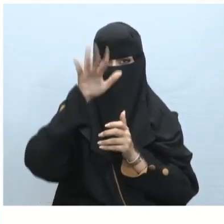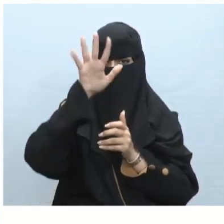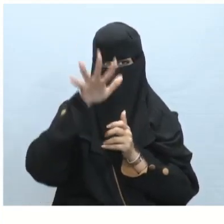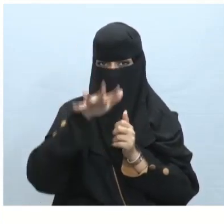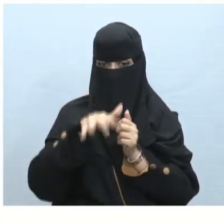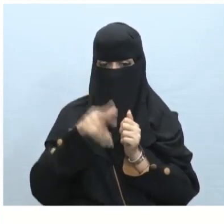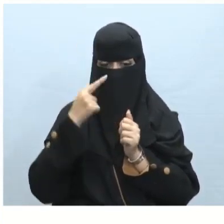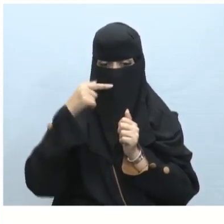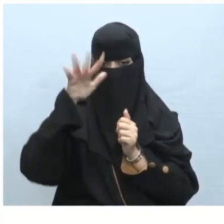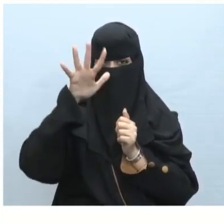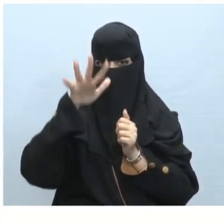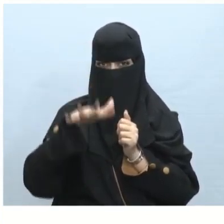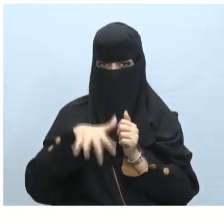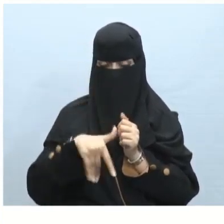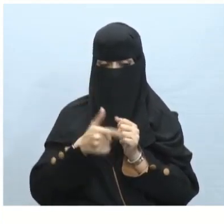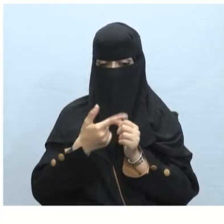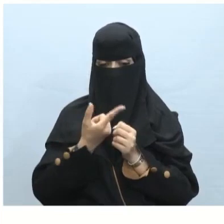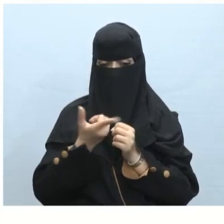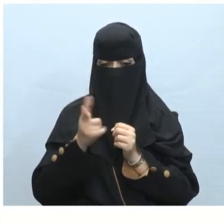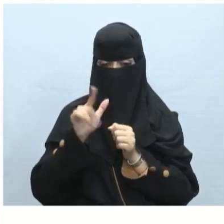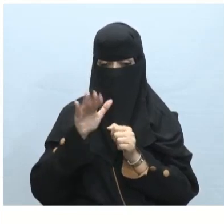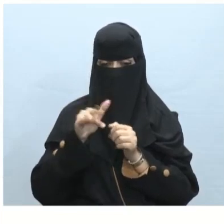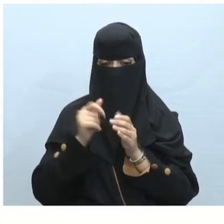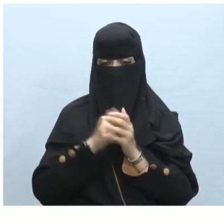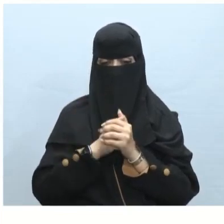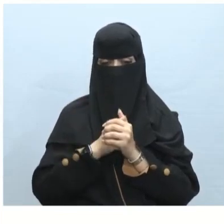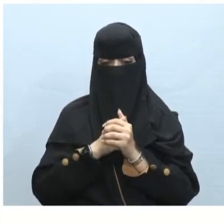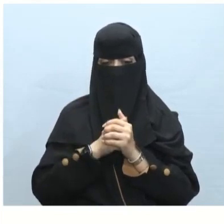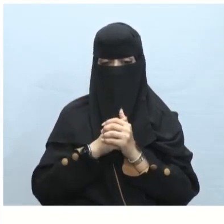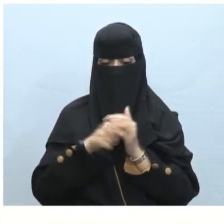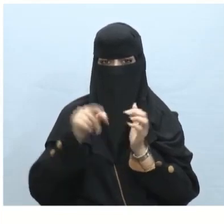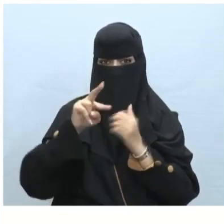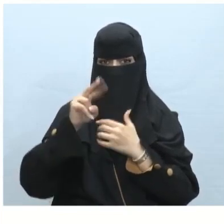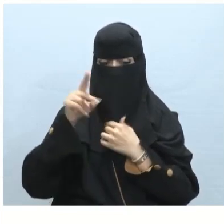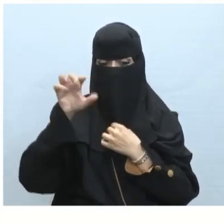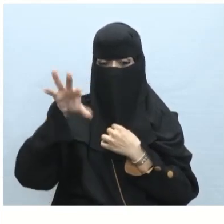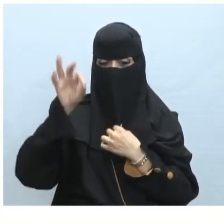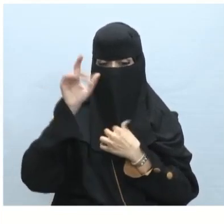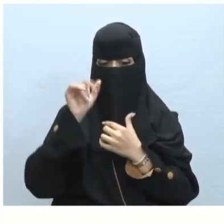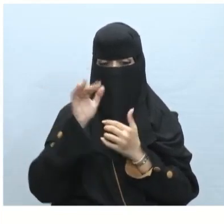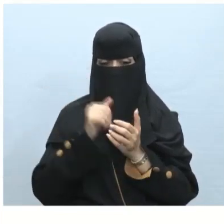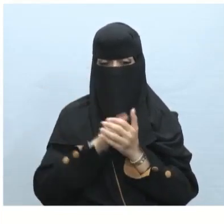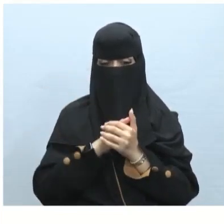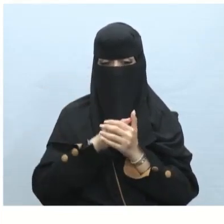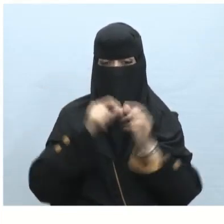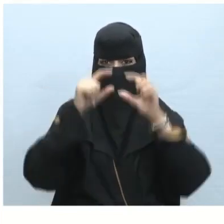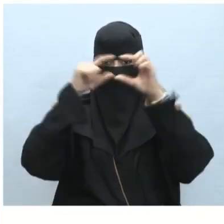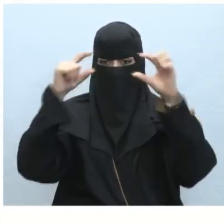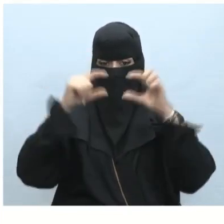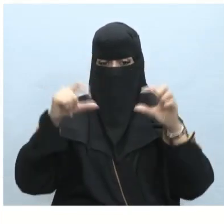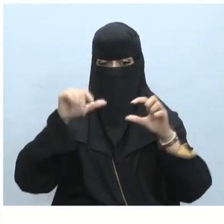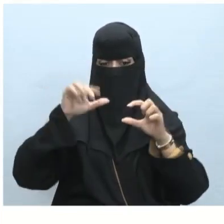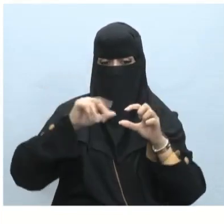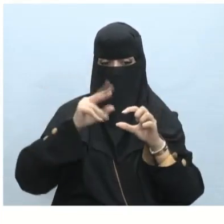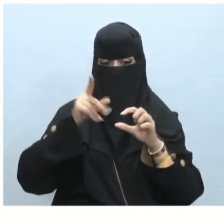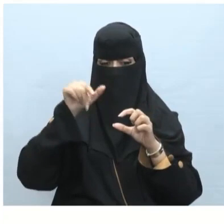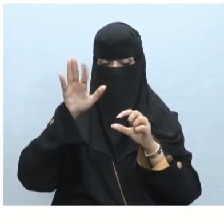تستطيع الاطلاع على جميع رسومات SmartArt التي يوفرها البرنامج من قائمة